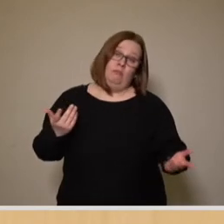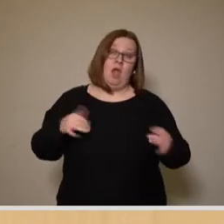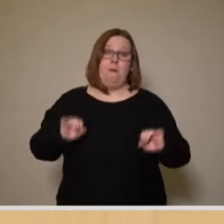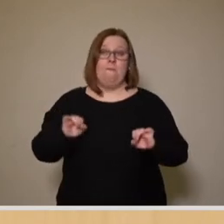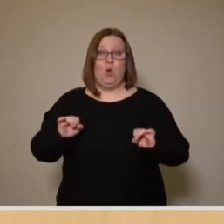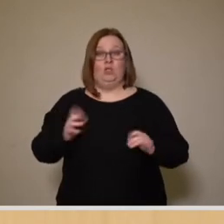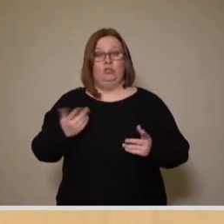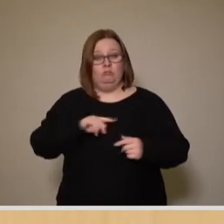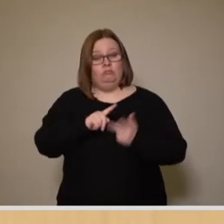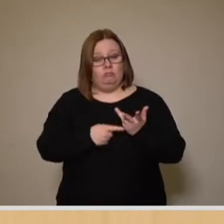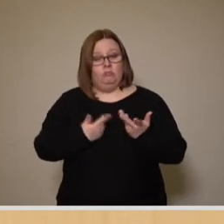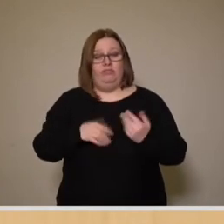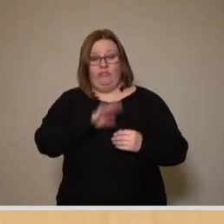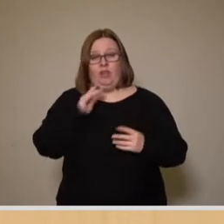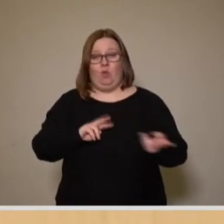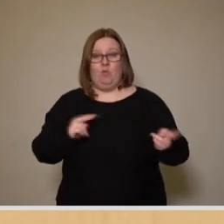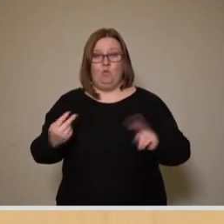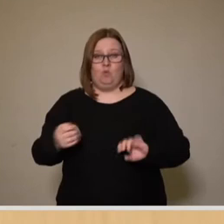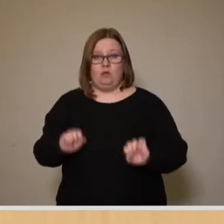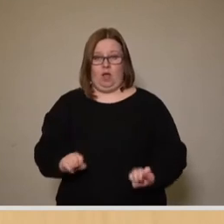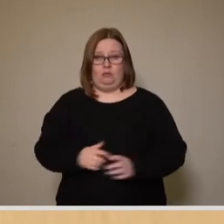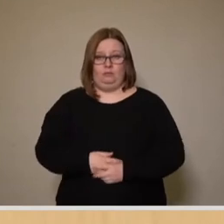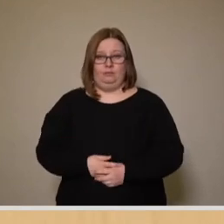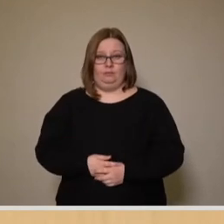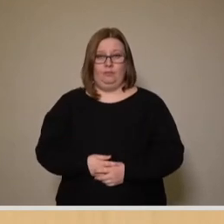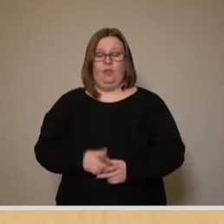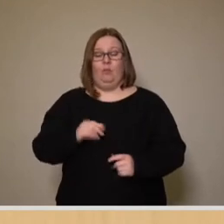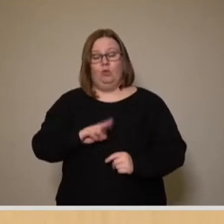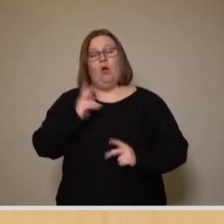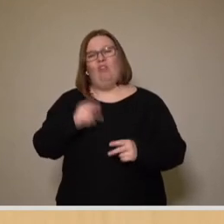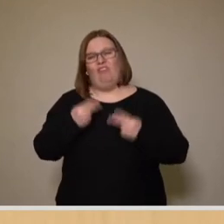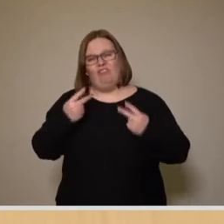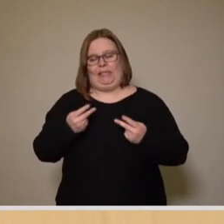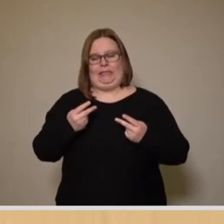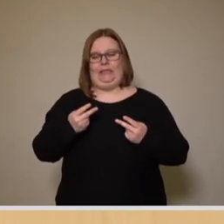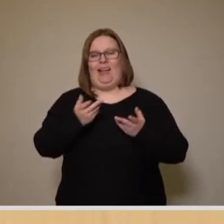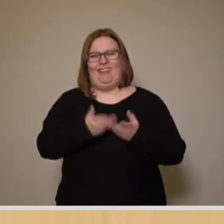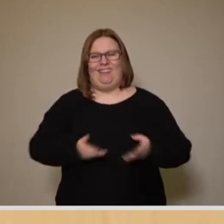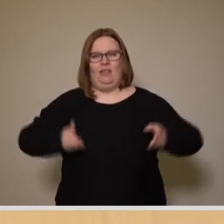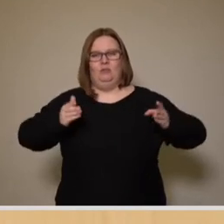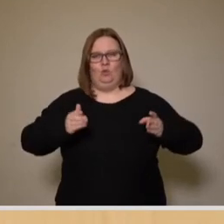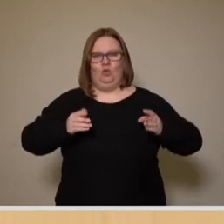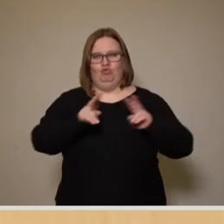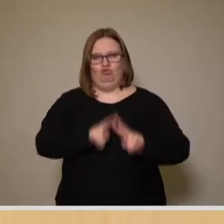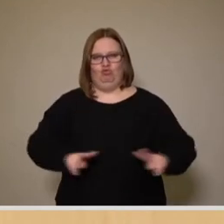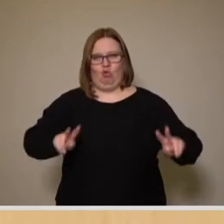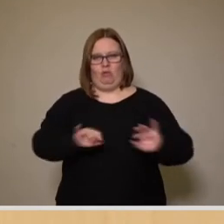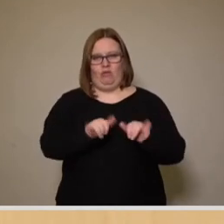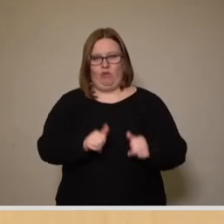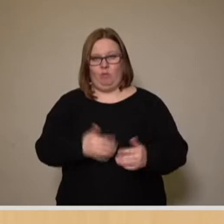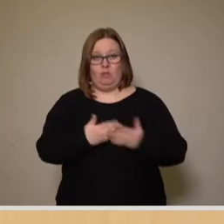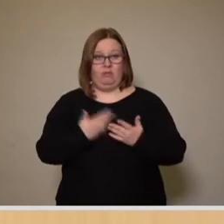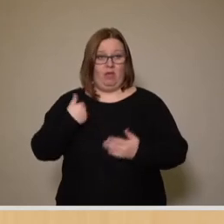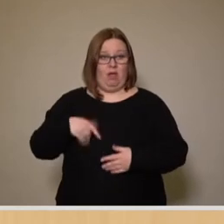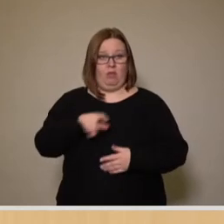Potenzial, das hier entwickelt werden kann. Auf eine ressourcenschonende Weise. Deshalb hat vielleicht auch Herr Dr. Lahmes